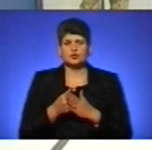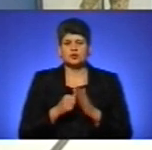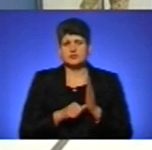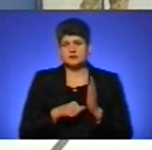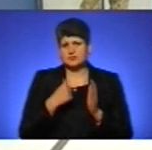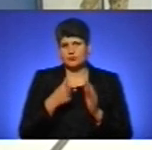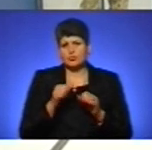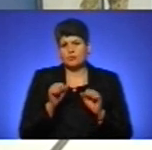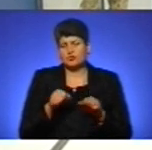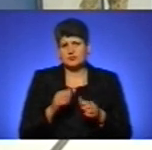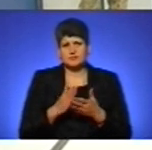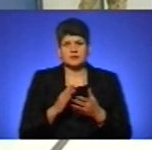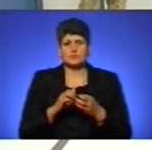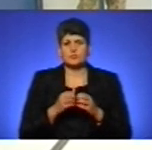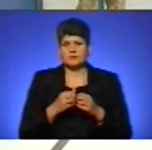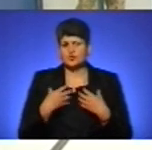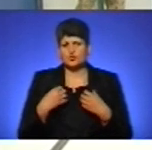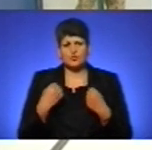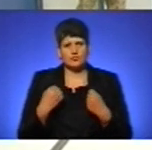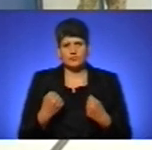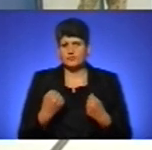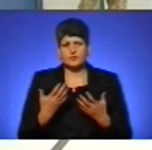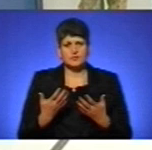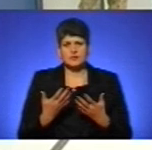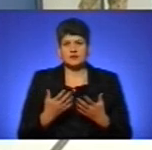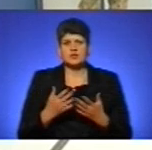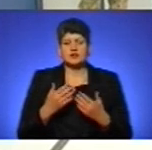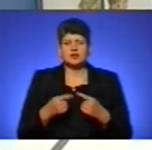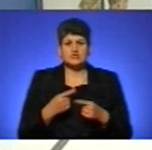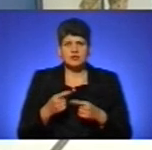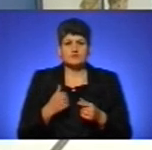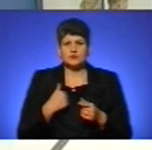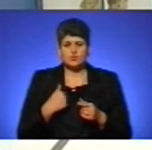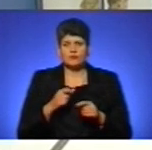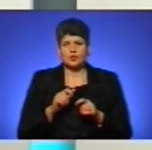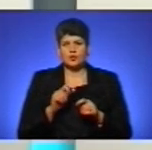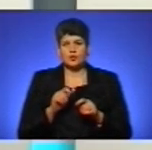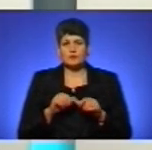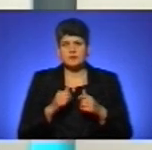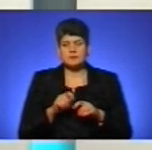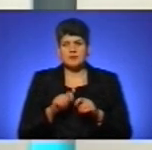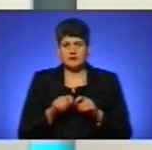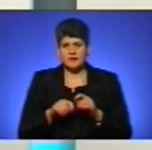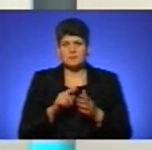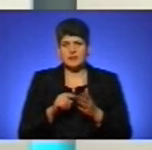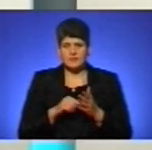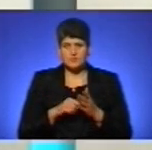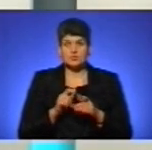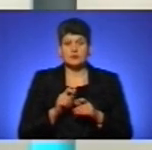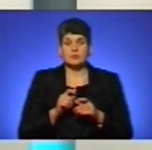можливі проблеми зі здоров'ям, тому через військову лікарську комісію ми перевіряємо ці питання, якщо вони підходять нам по здоров'ю,